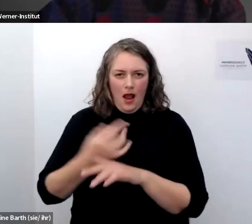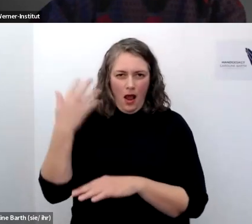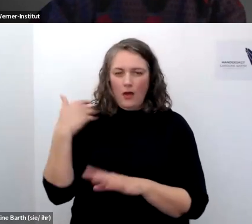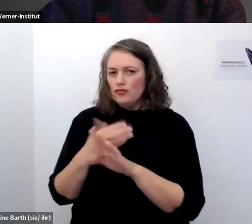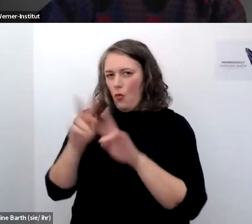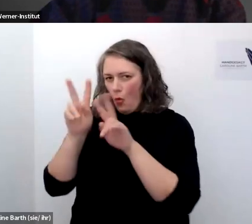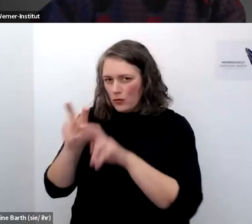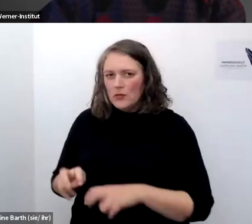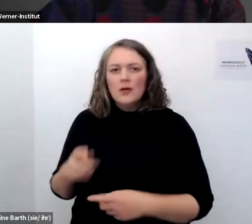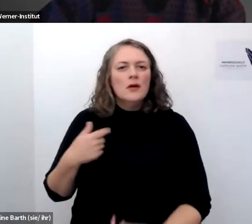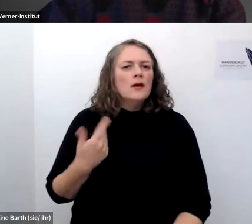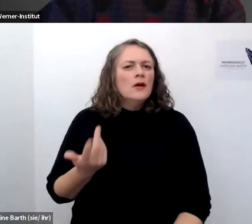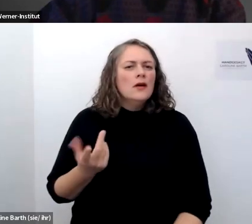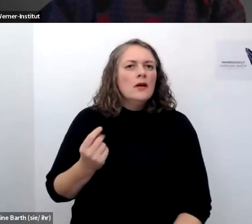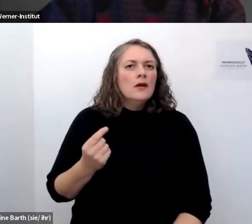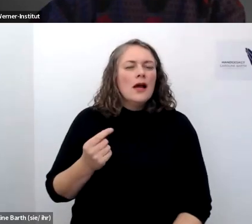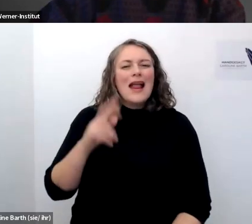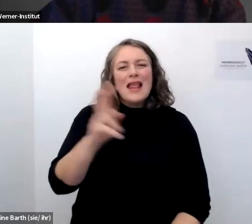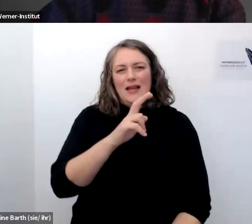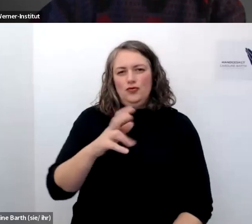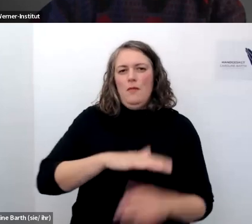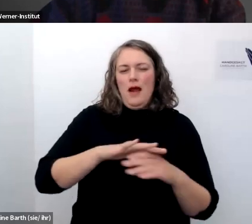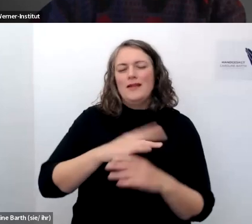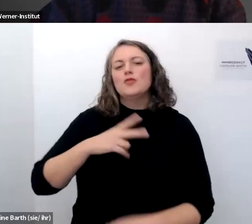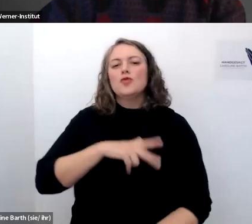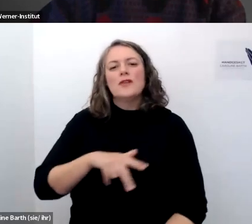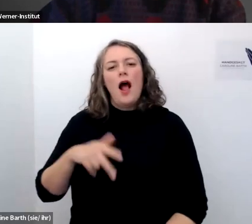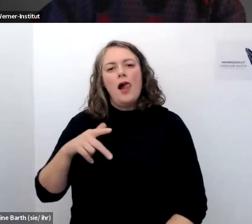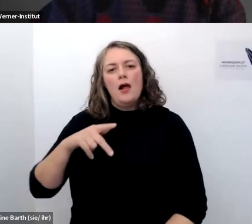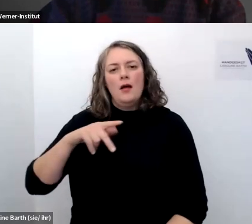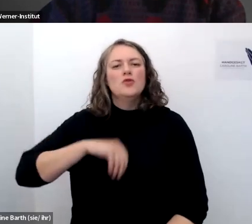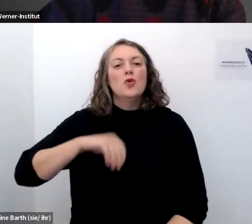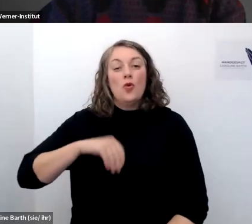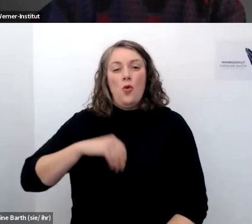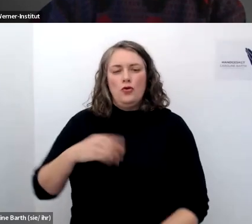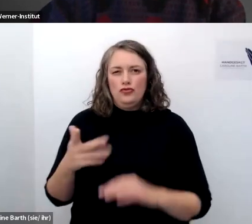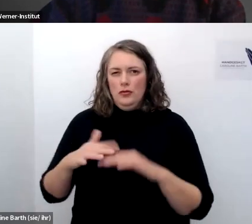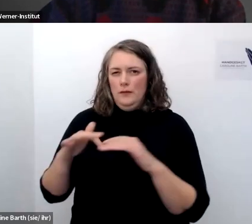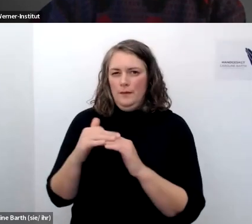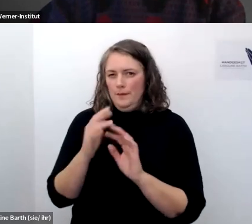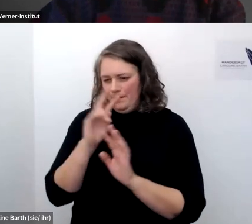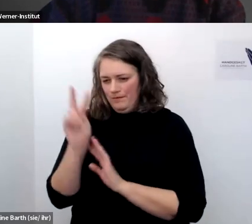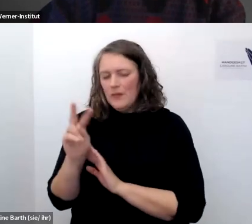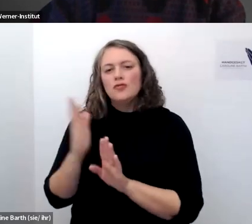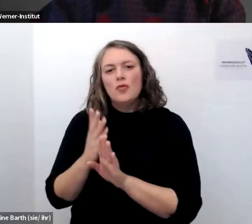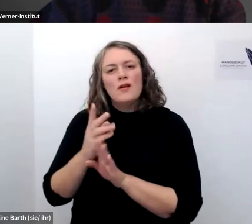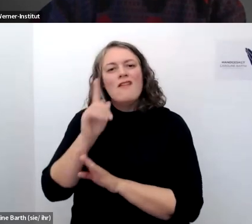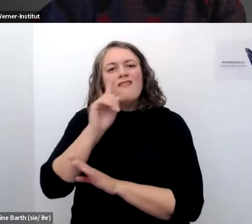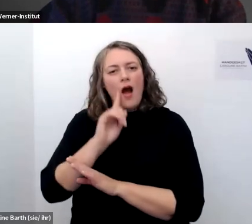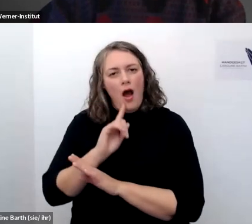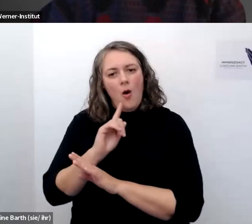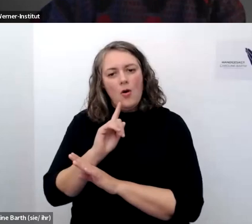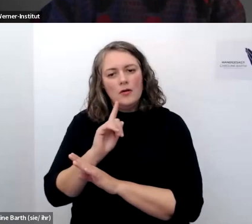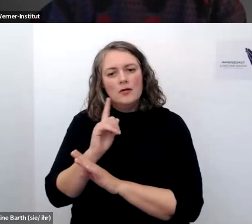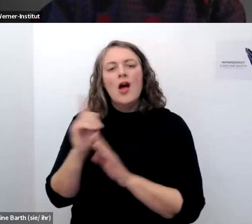aber recherchiere auf der sozialpsychologischen ebene seit eineinhalb jahren zu frauen in rechten